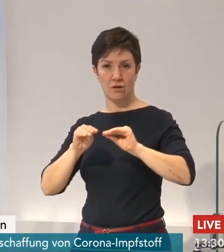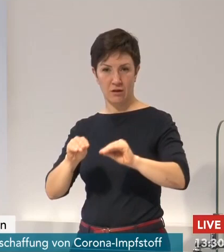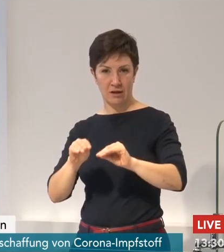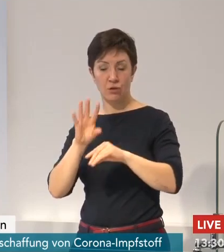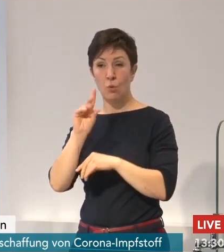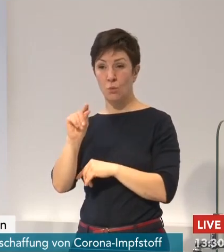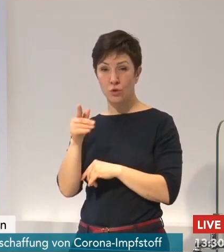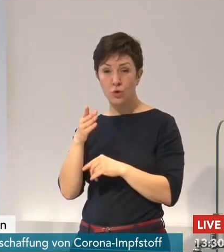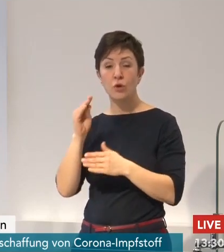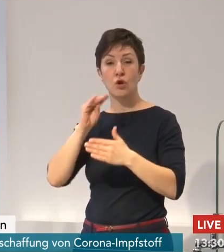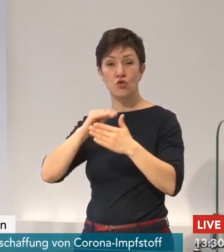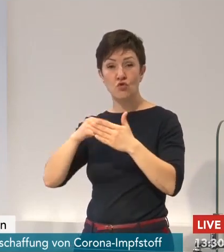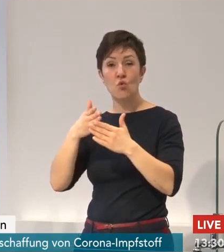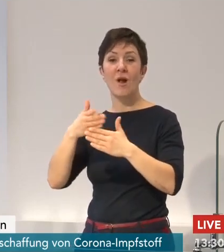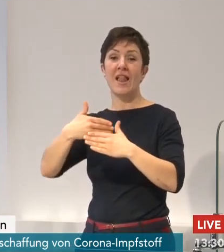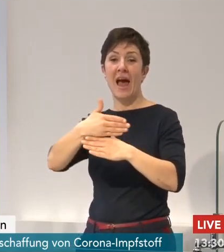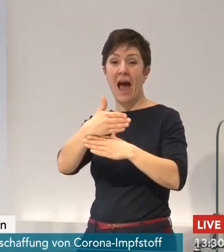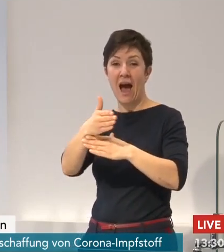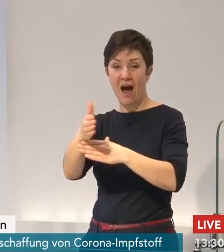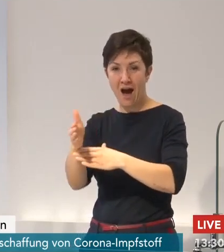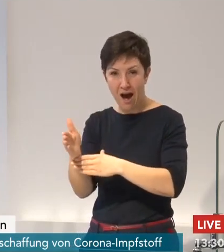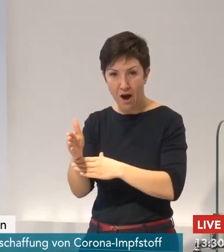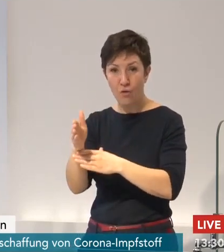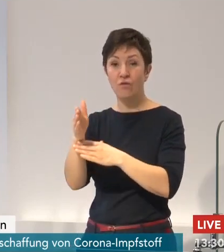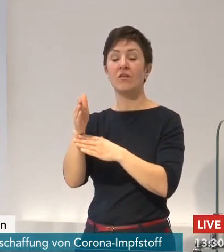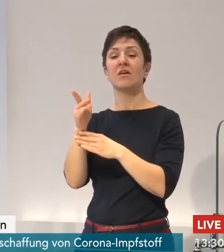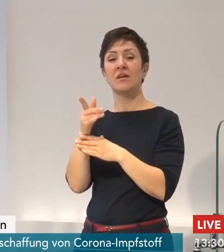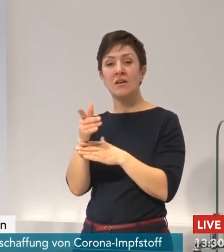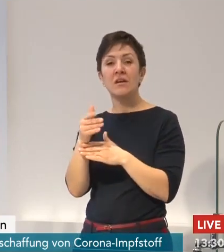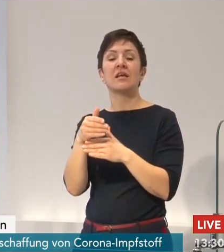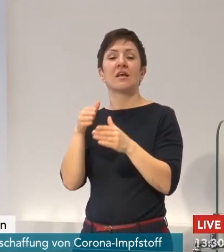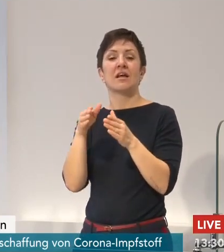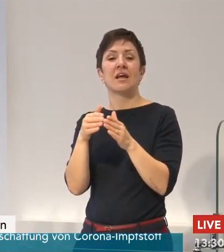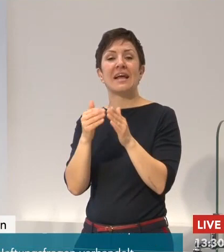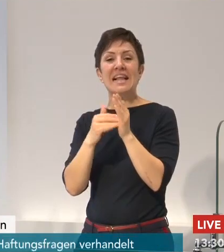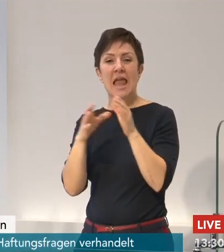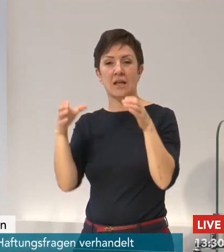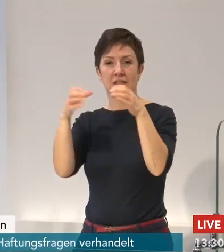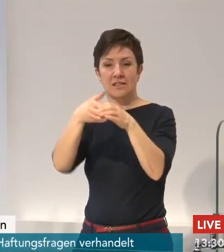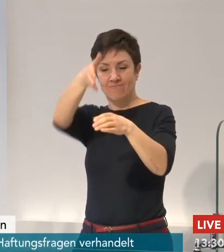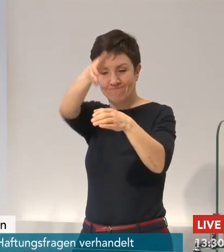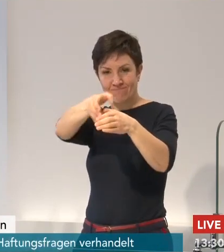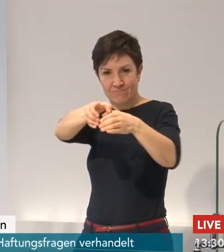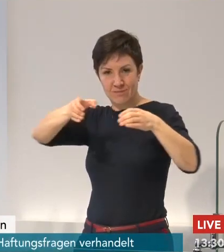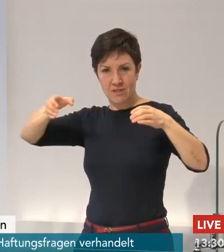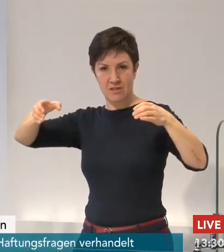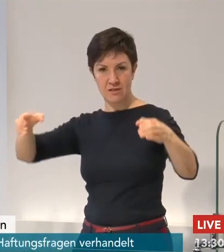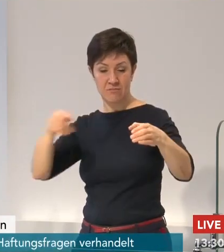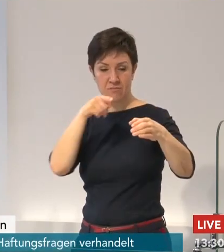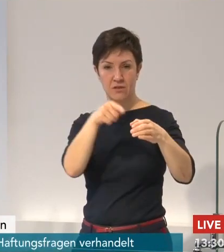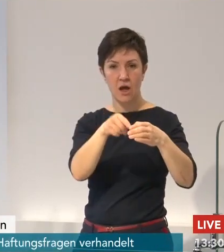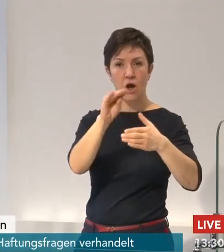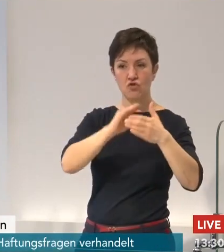dann zu ermöglichen. Das gibt Schülerinnen und Schülern wenigstens einen Rahmen für Struktur,